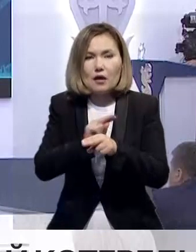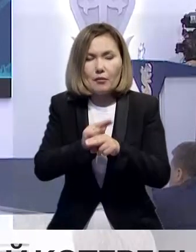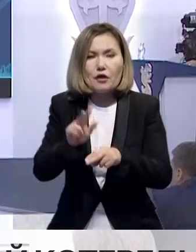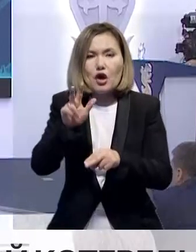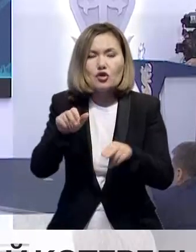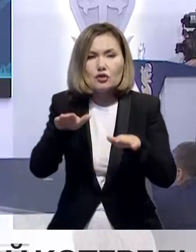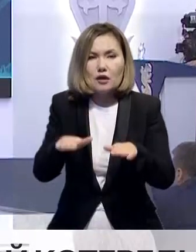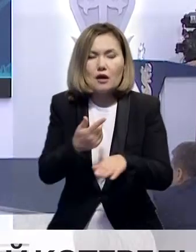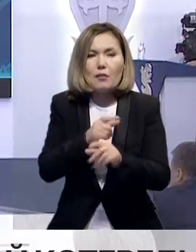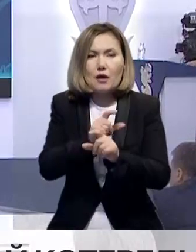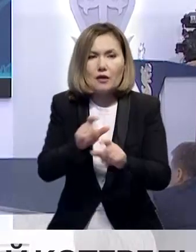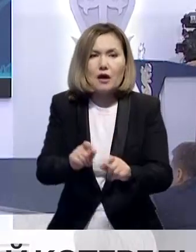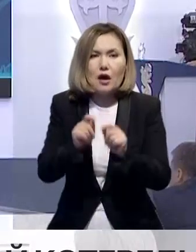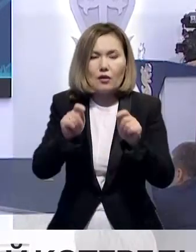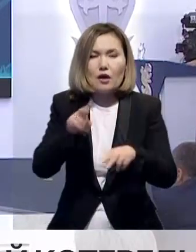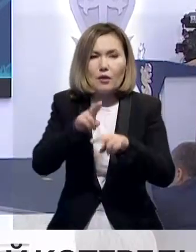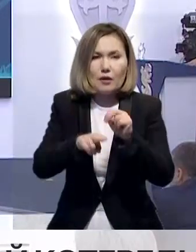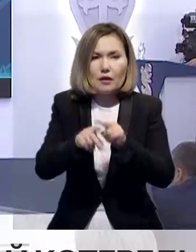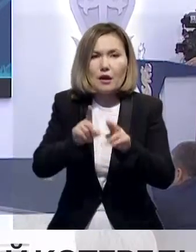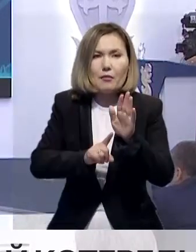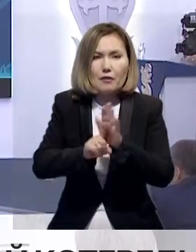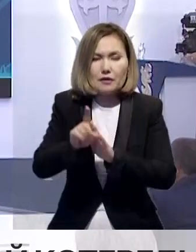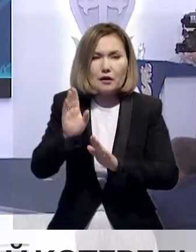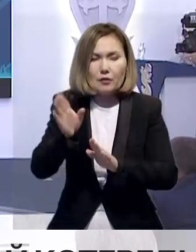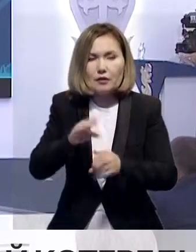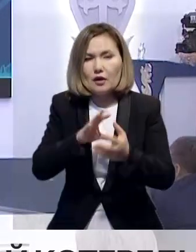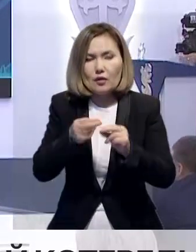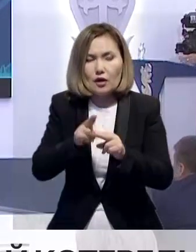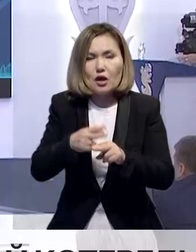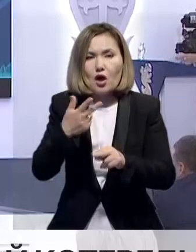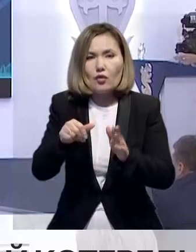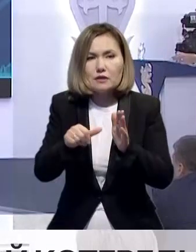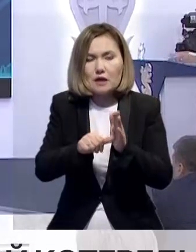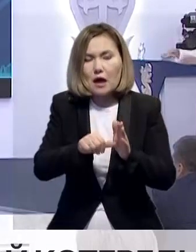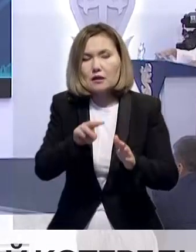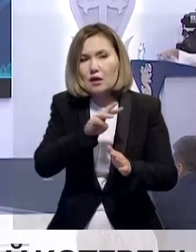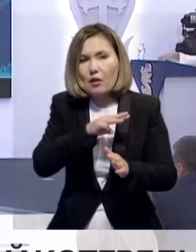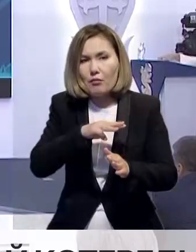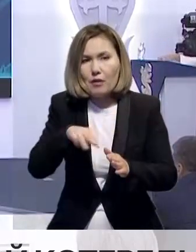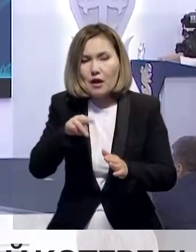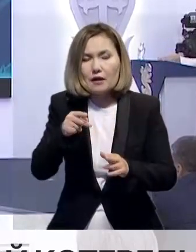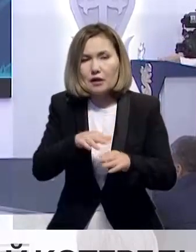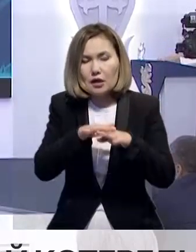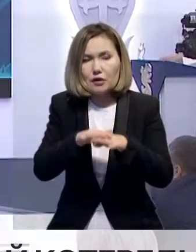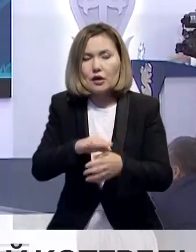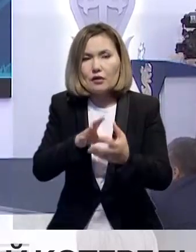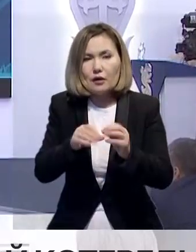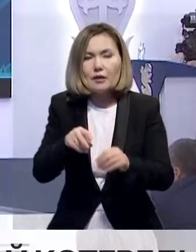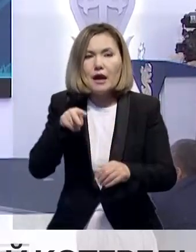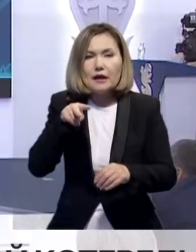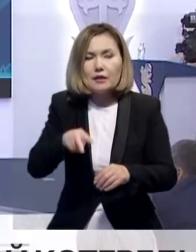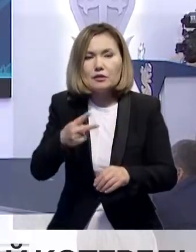300 орынды көп бейінді ауруқананың құрлысы басталды. Құны 36 миллиард 400 миллионген тұратын ауруқана 2025